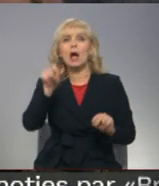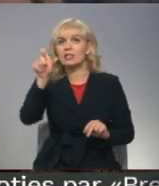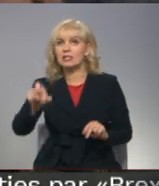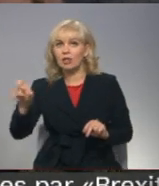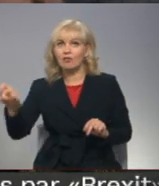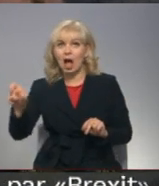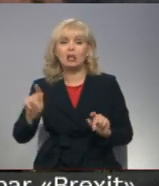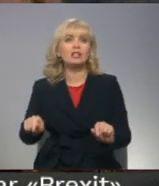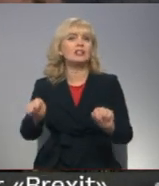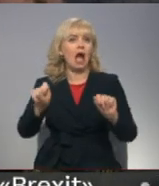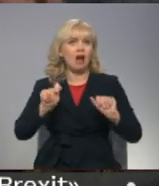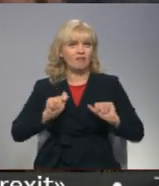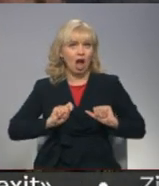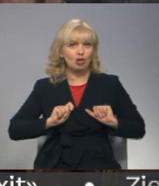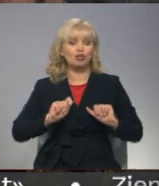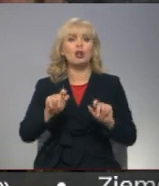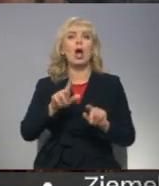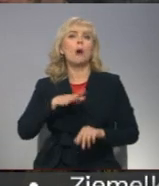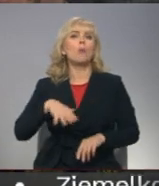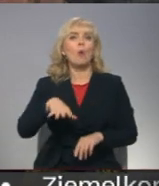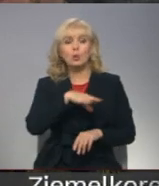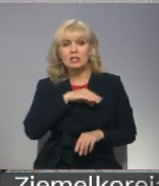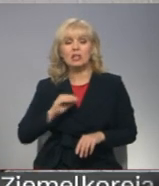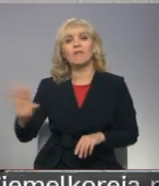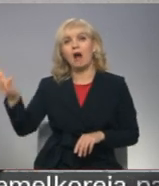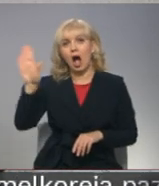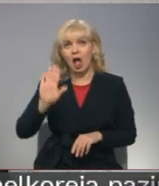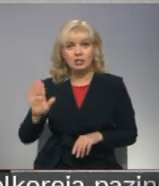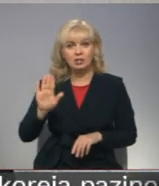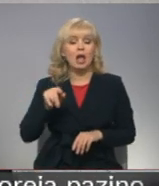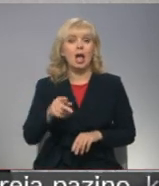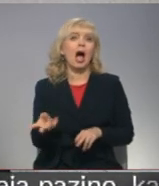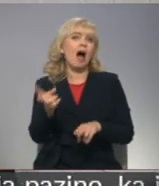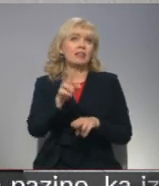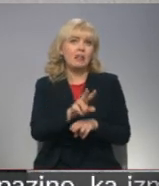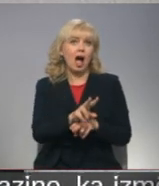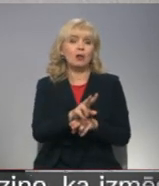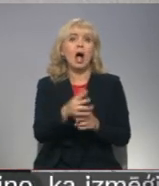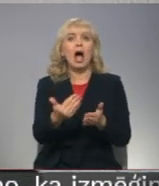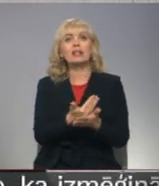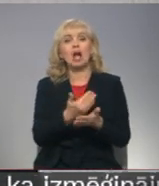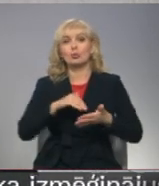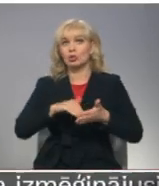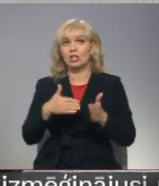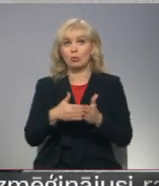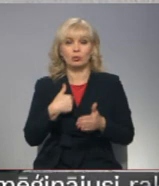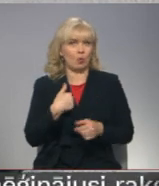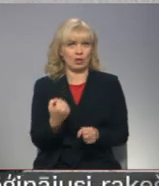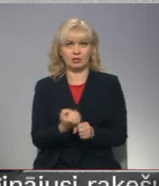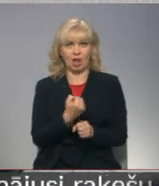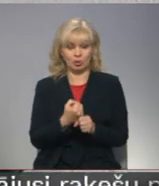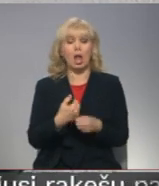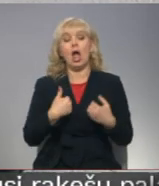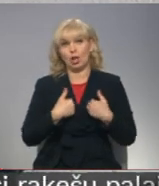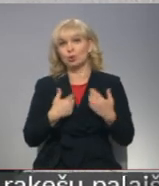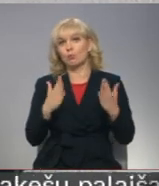ir dāvājuši mūsu valsti. Ja atnākt atkārtot tādu situāciju, ko es darīju, es būtu